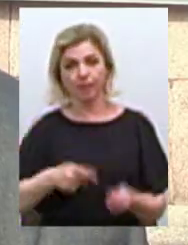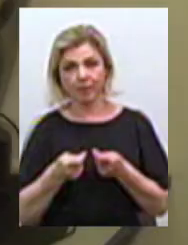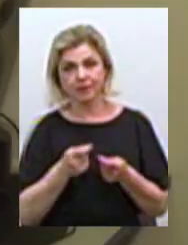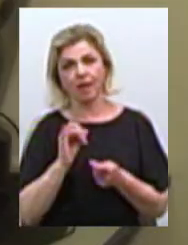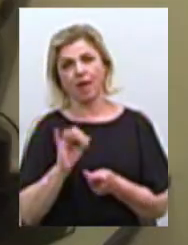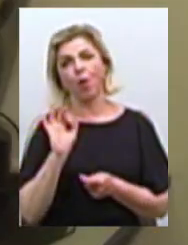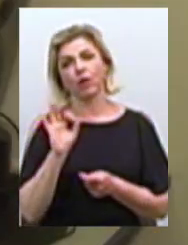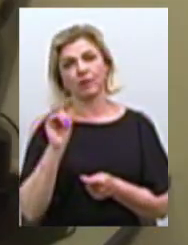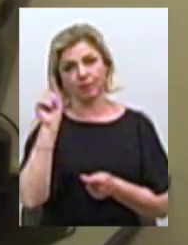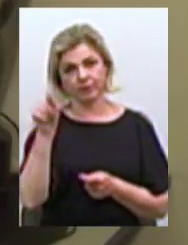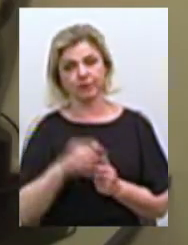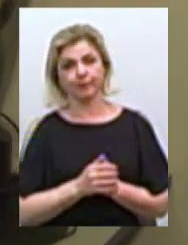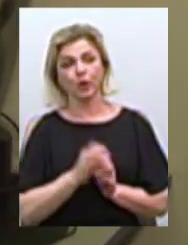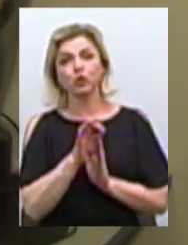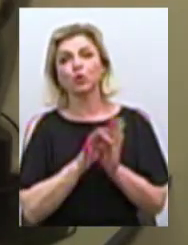адміністрації.